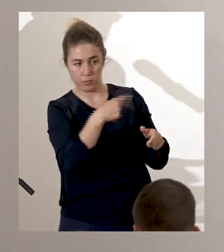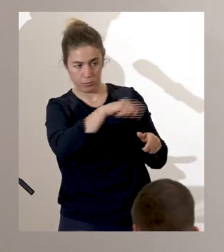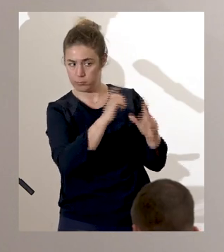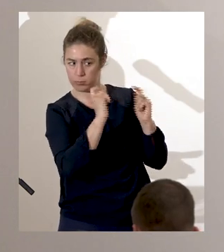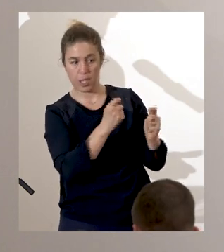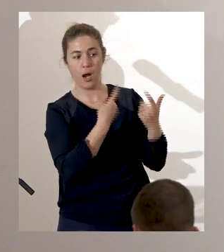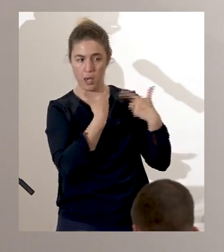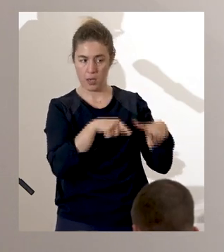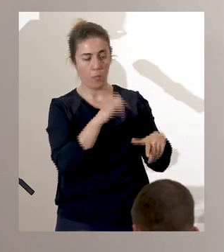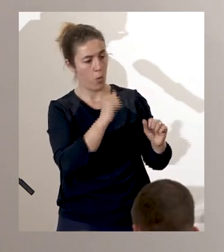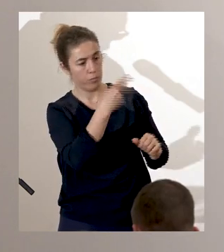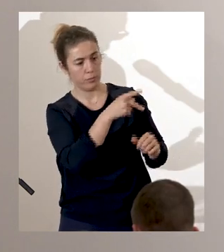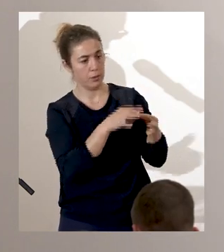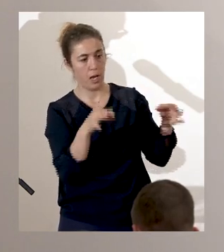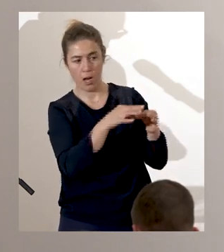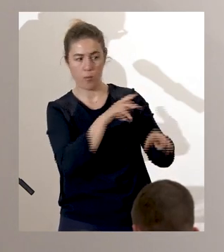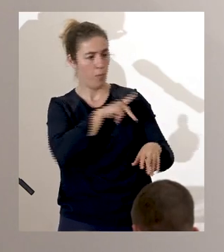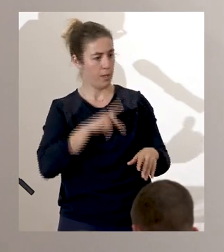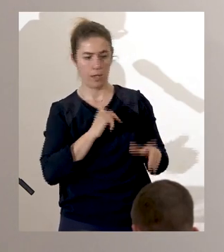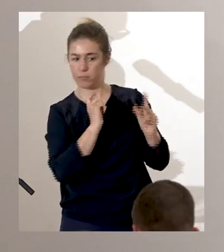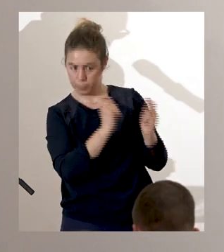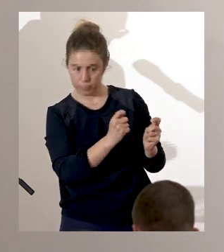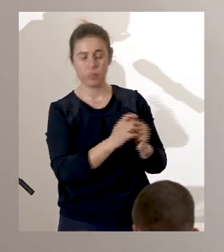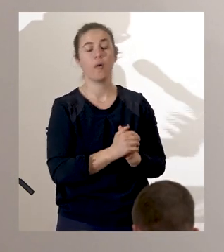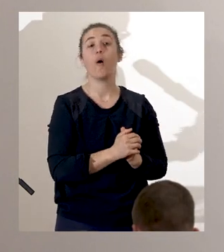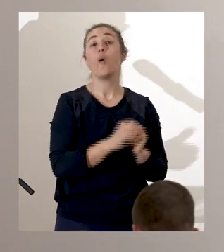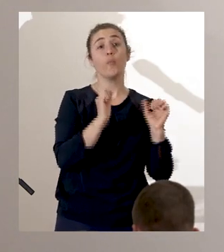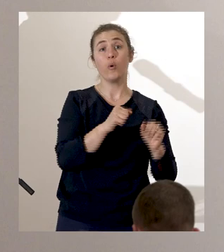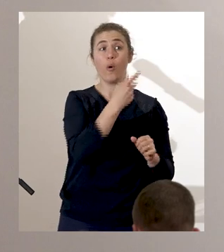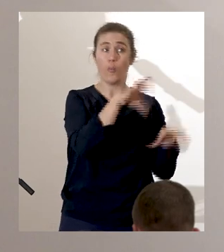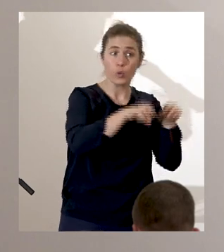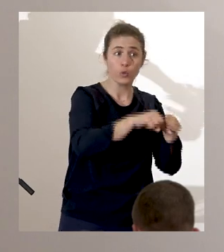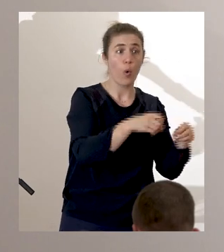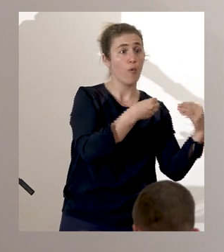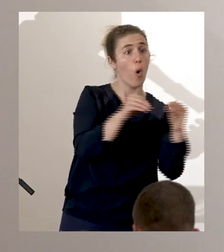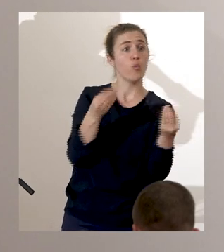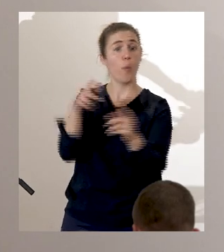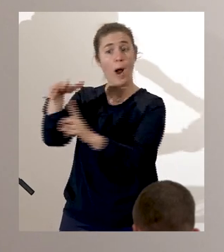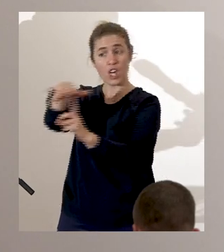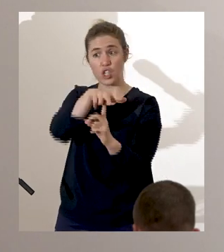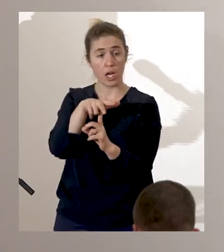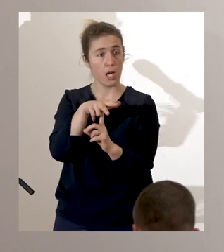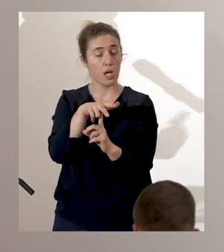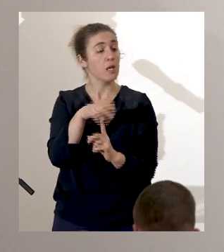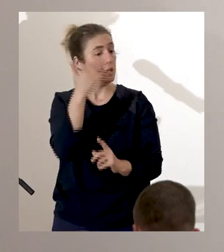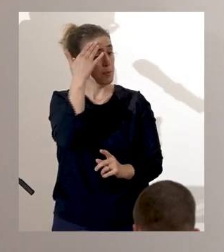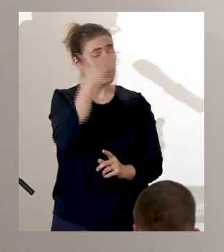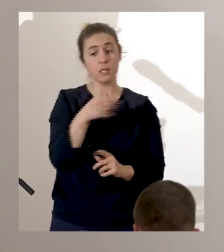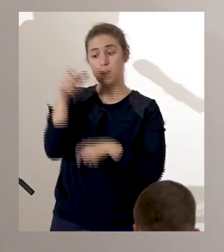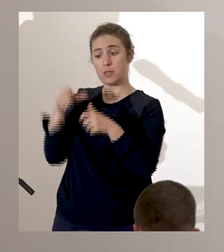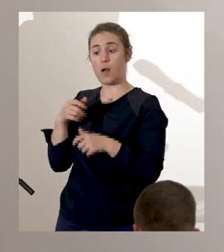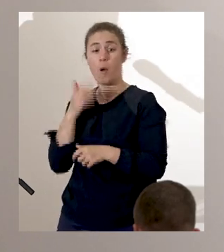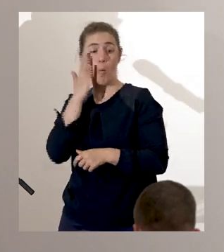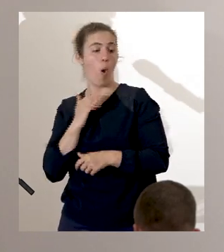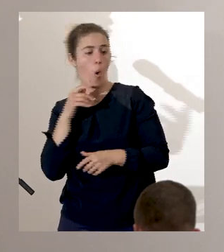que la propriété de leur terre. Ils pouvaient venir sur les marchés, vendre leur production et même aller en justice s'ils subissaient des dommages de la part des